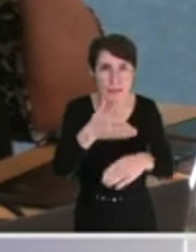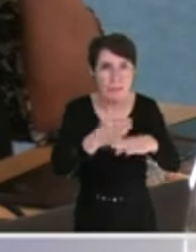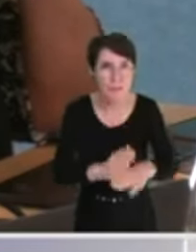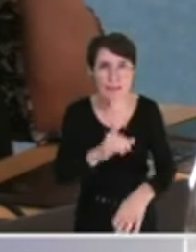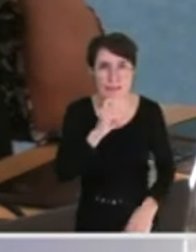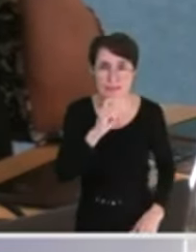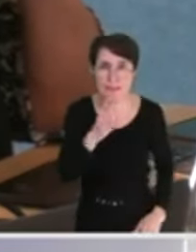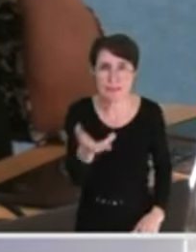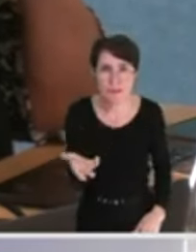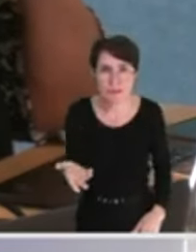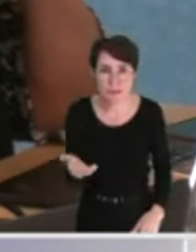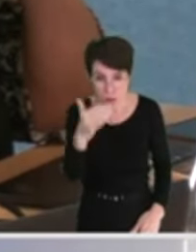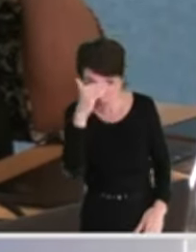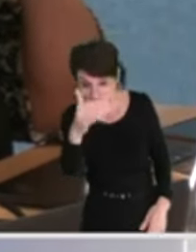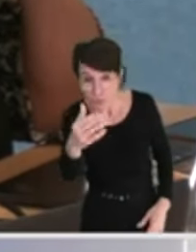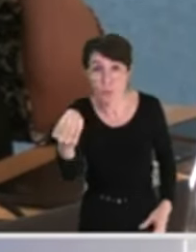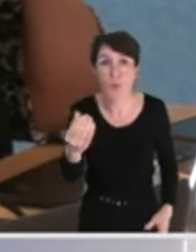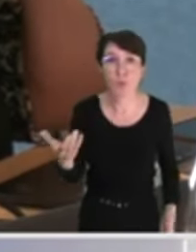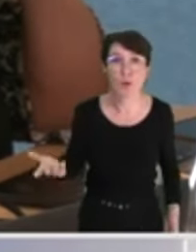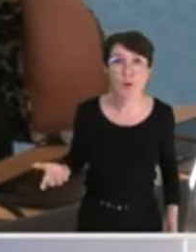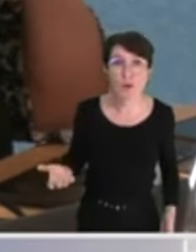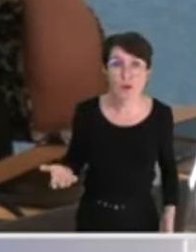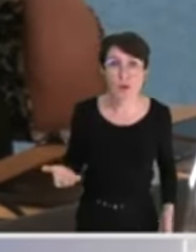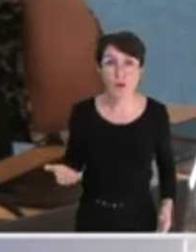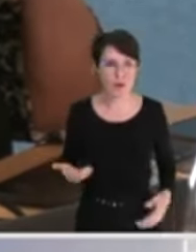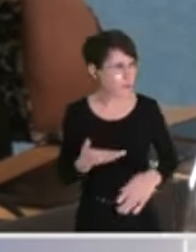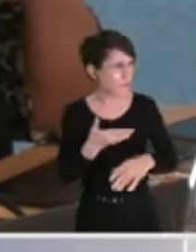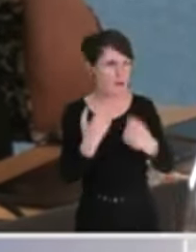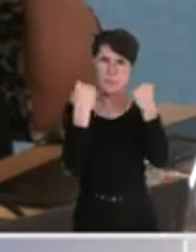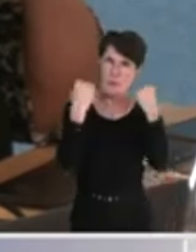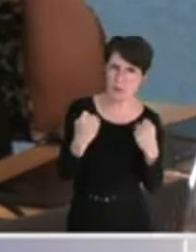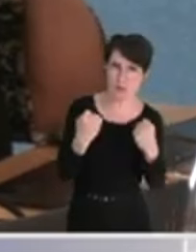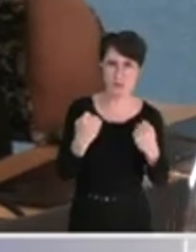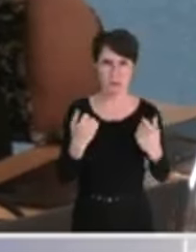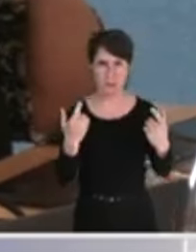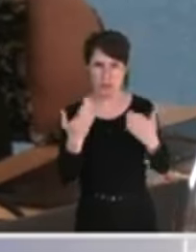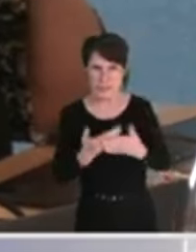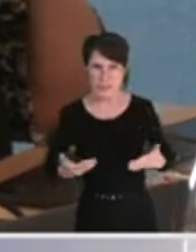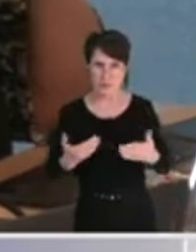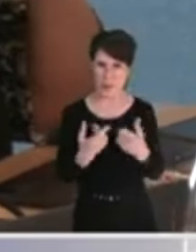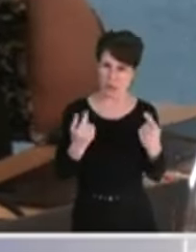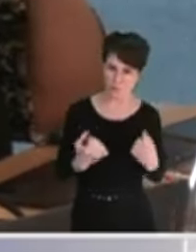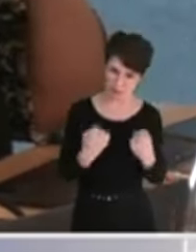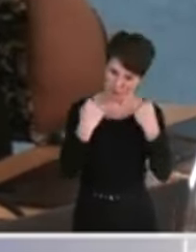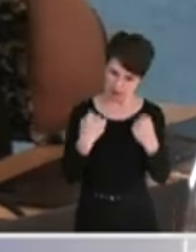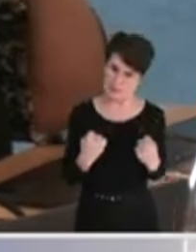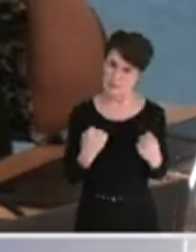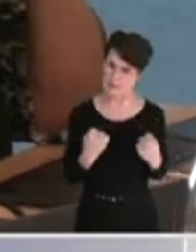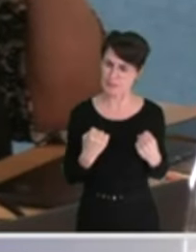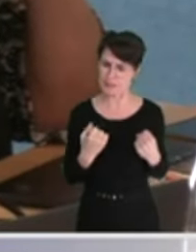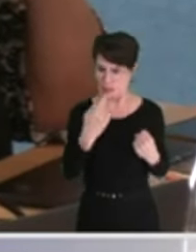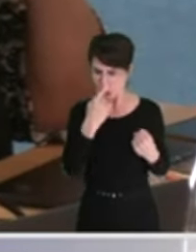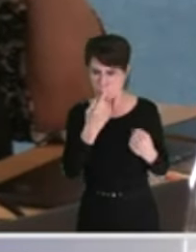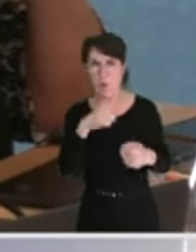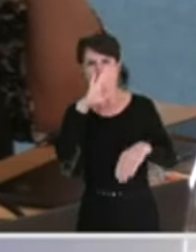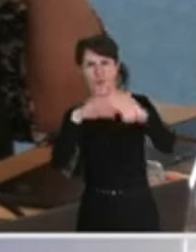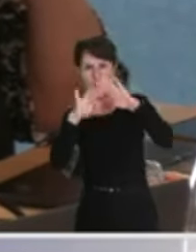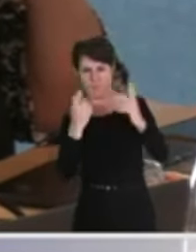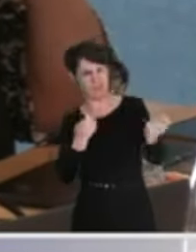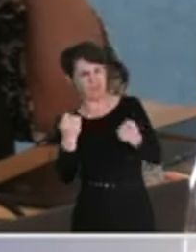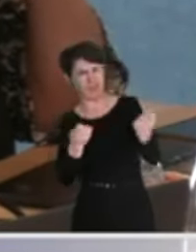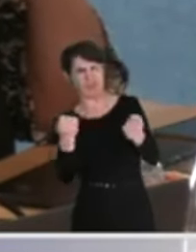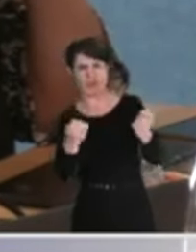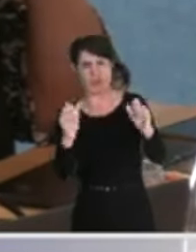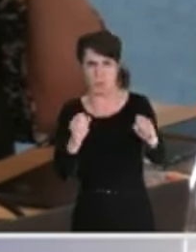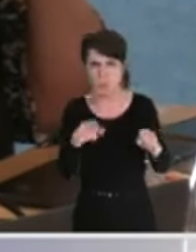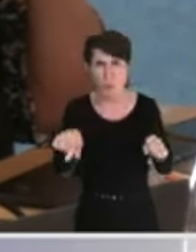équipé la ville du point de vue de son armature financière pour qu'elle affronte les incertitudes et qu'elle affronte l'avenir. C'est ça,